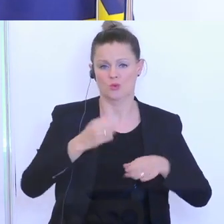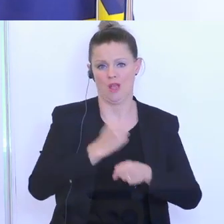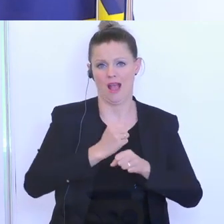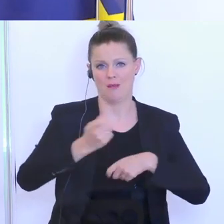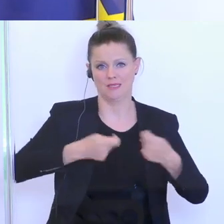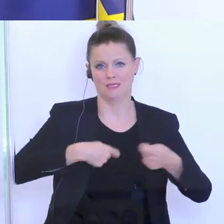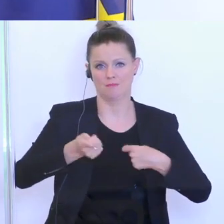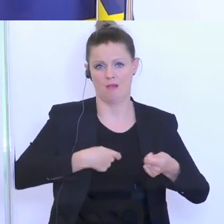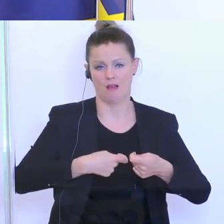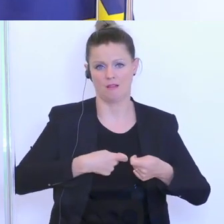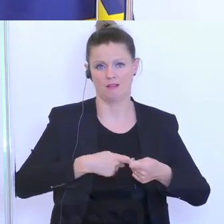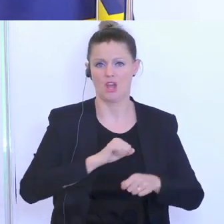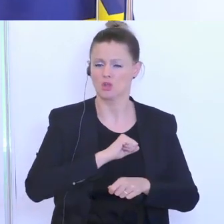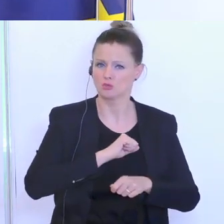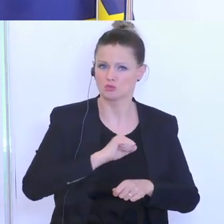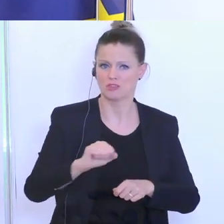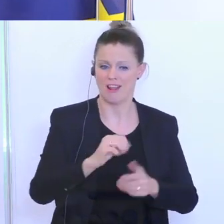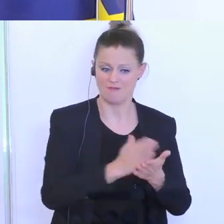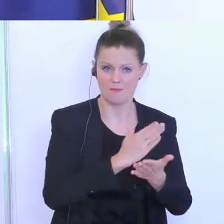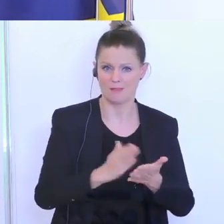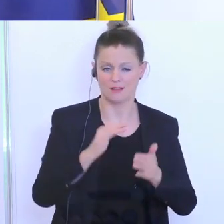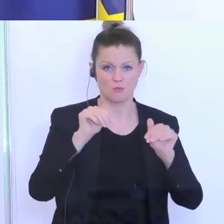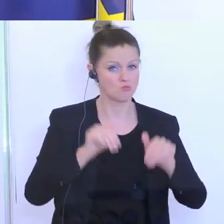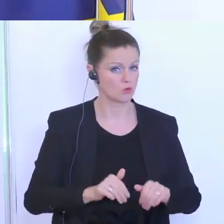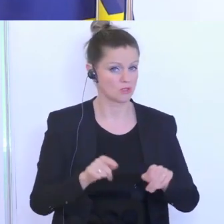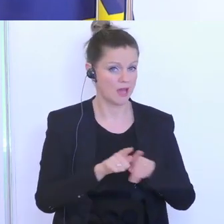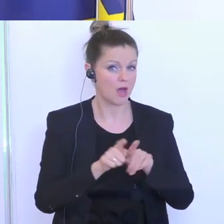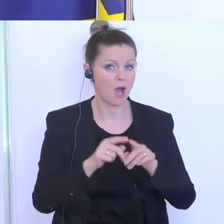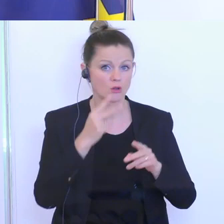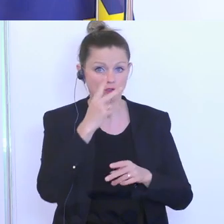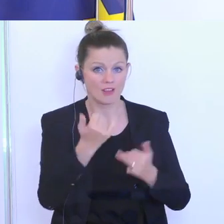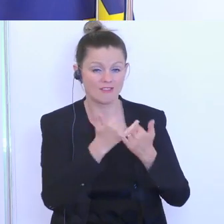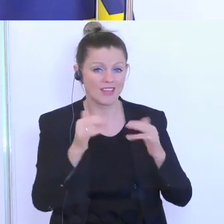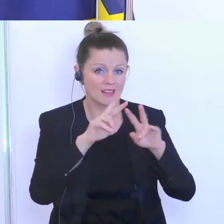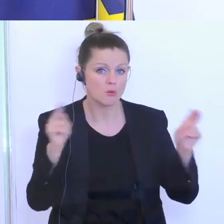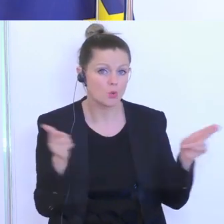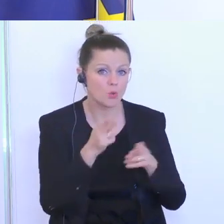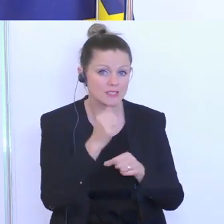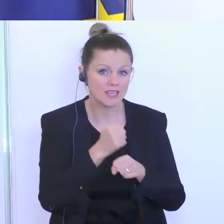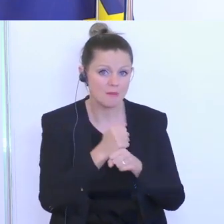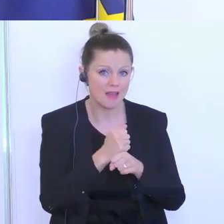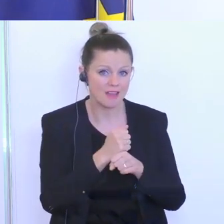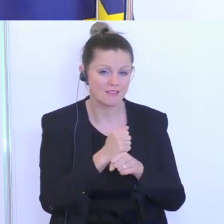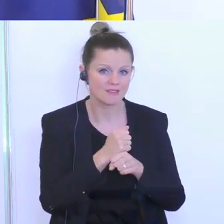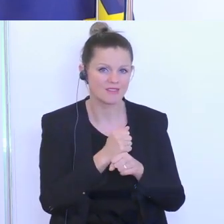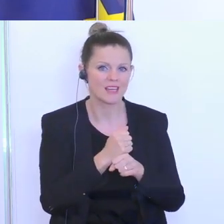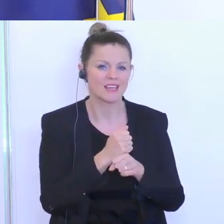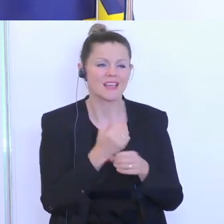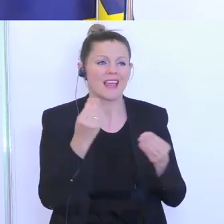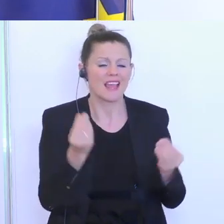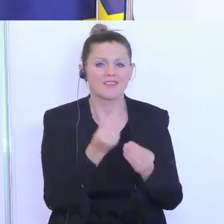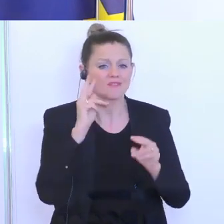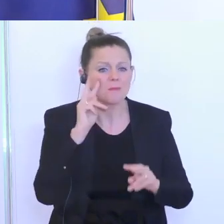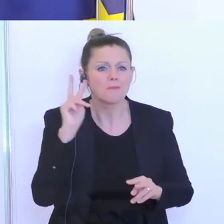Also eine rasche Vermittlung und aber auch zu schauen, wie kann das Thema mit der Kurzarbeit, um eine Perspektive zu geben,